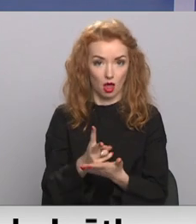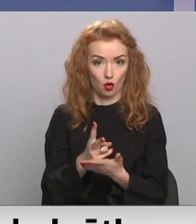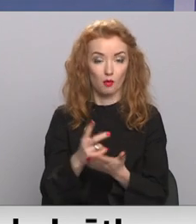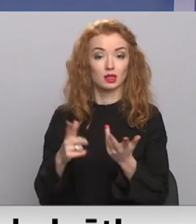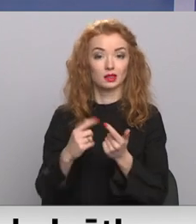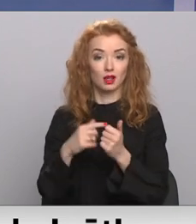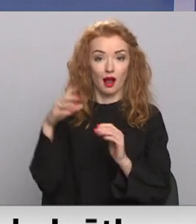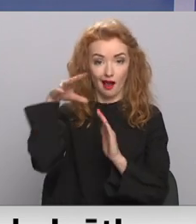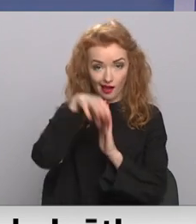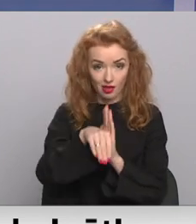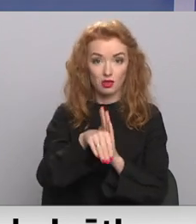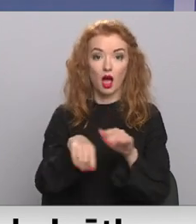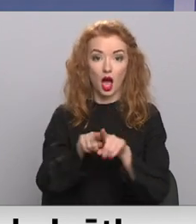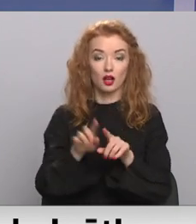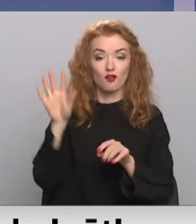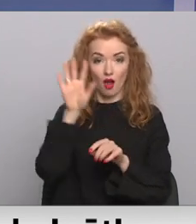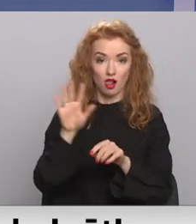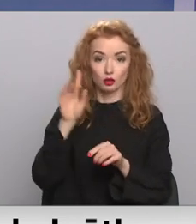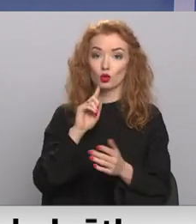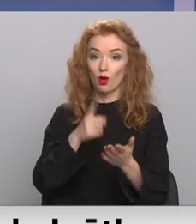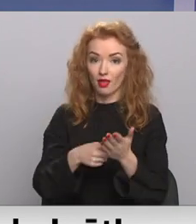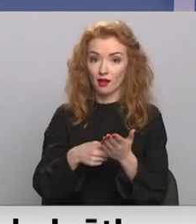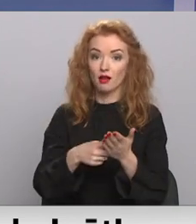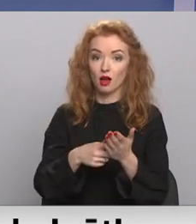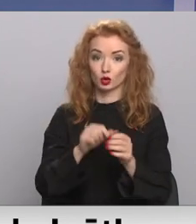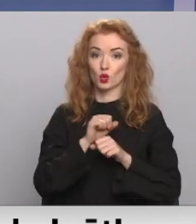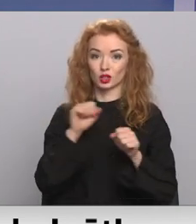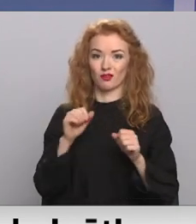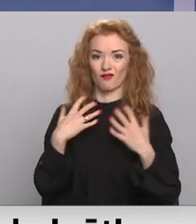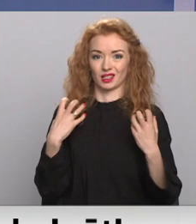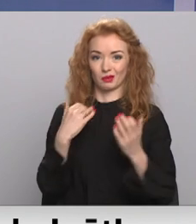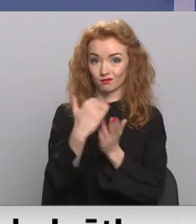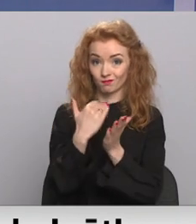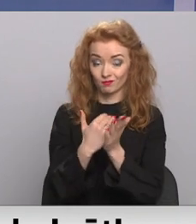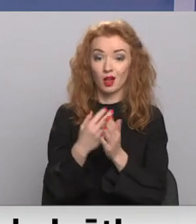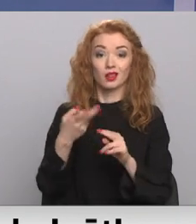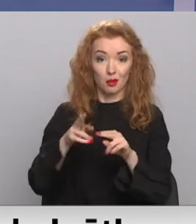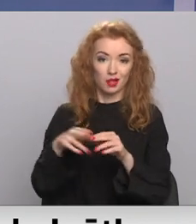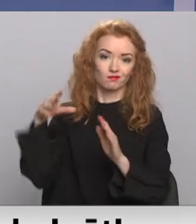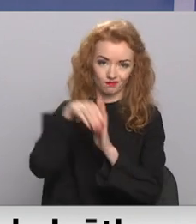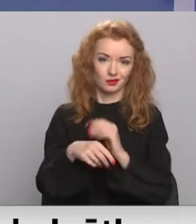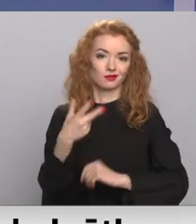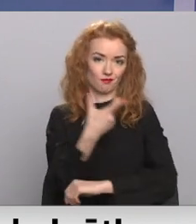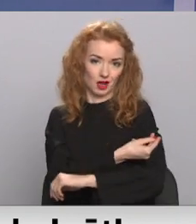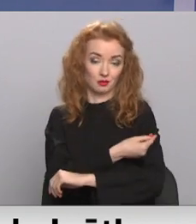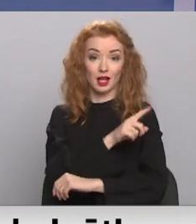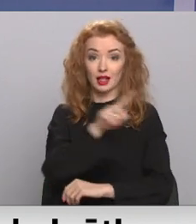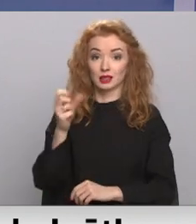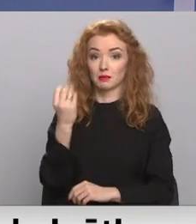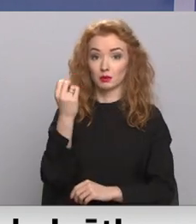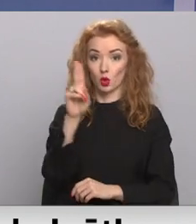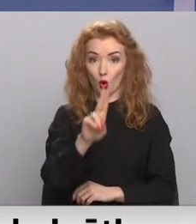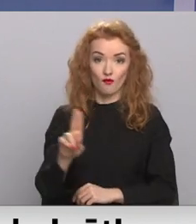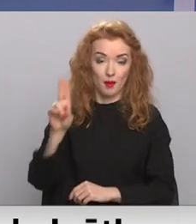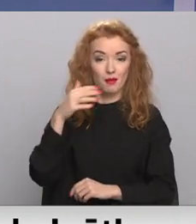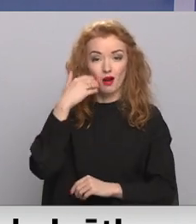valstī noteiktās epidemioloģiskās prasības un vakcinēties. Saimā līdz 15. novembrim, dienai, kad